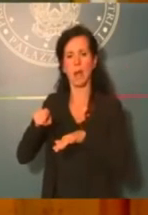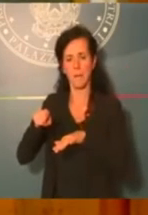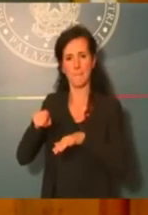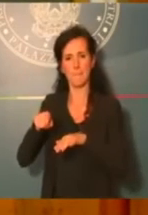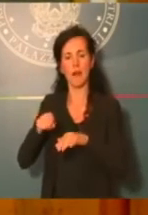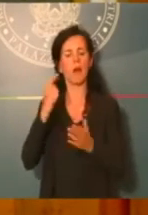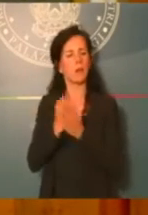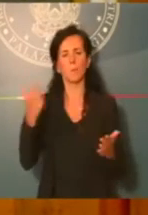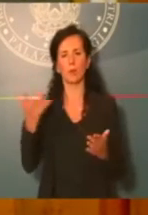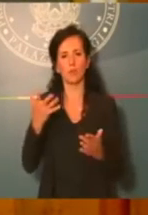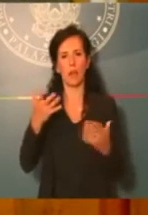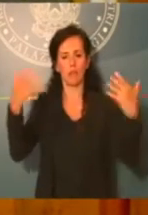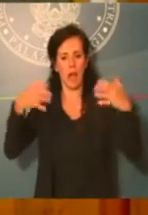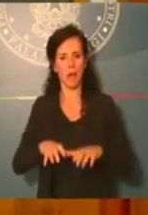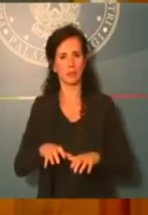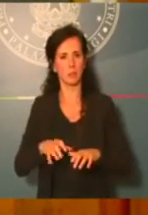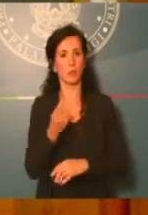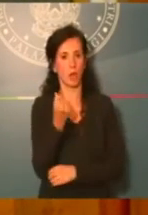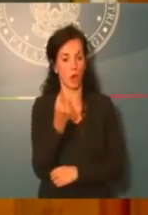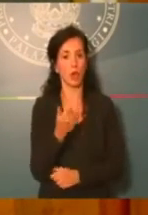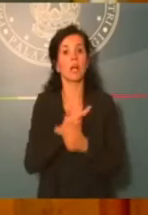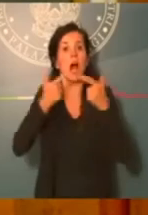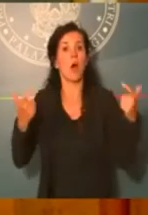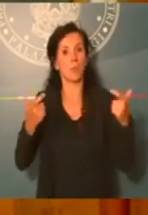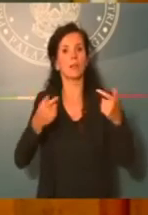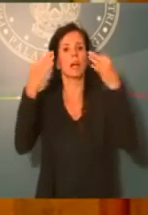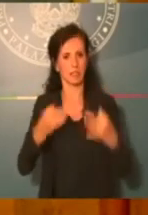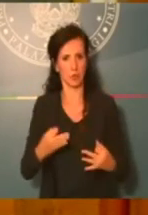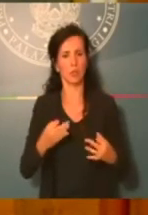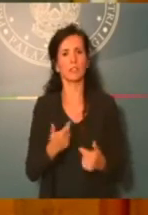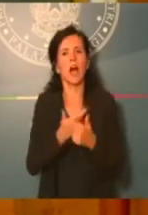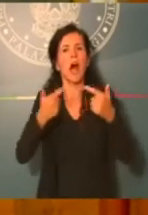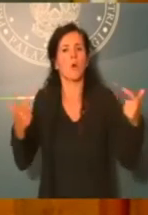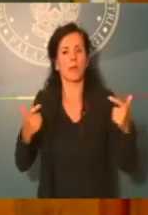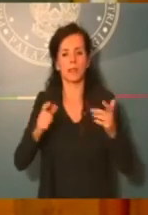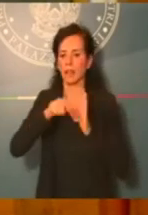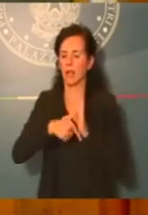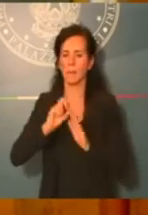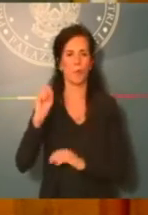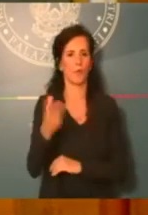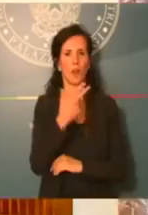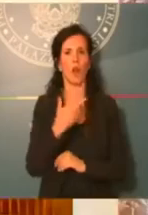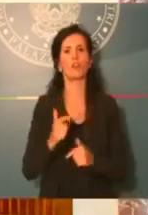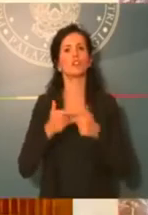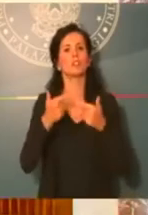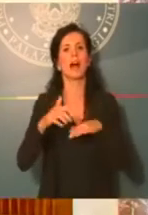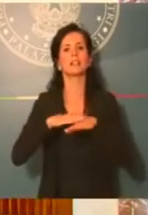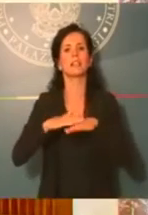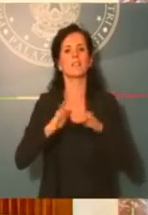costi, aumentare la sicurezza e aumentare anche la rapidità nello sviluppare servizi digitali.